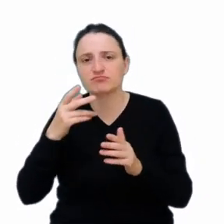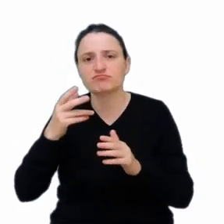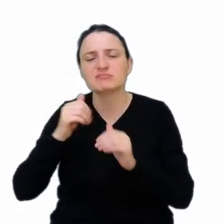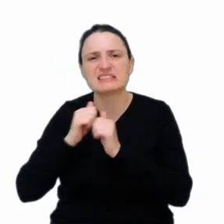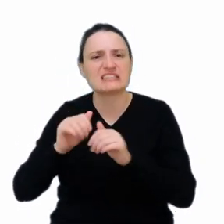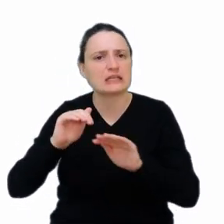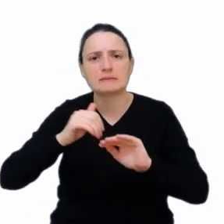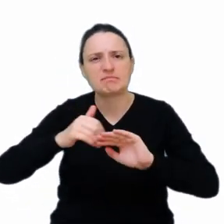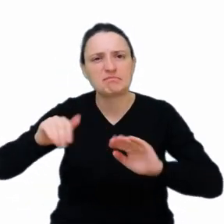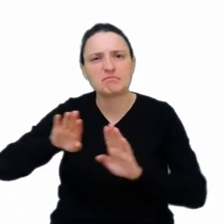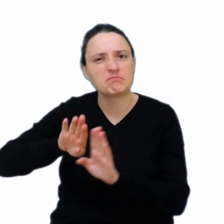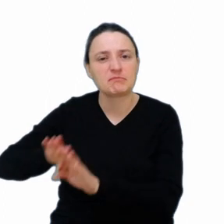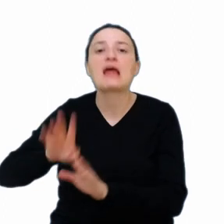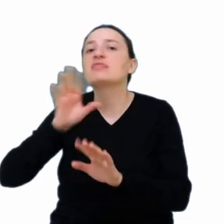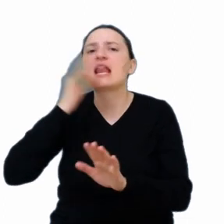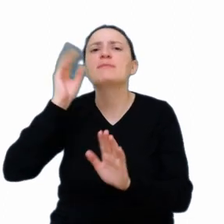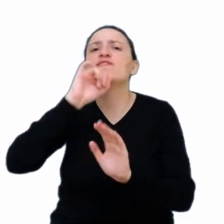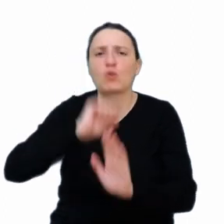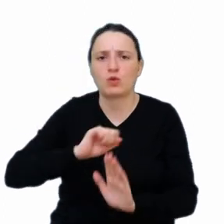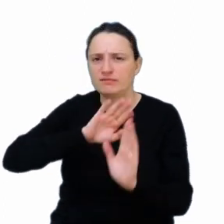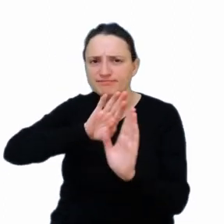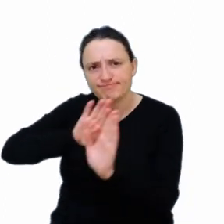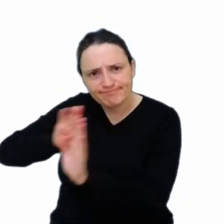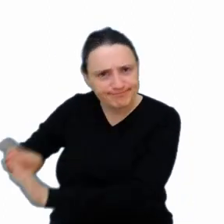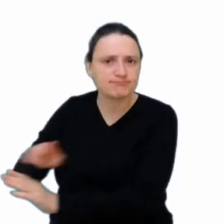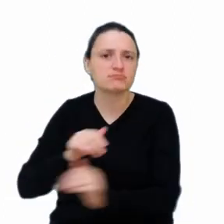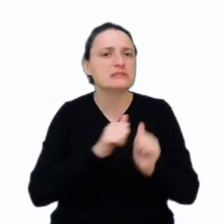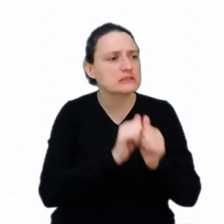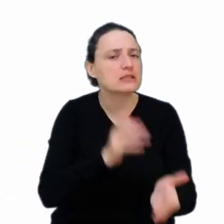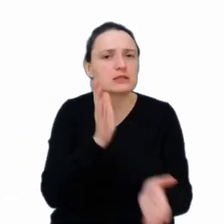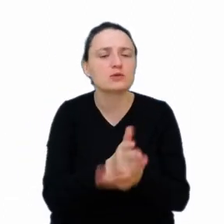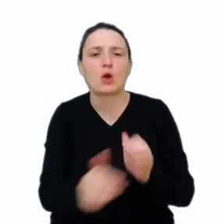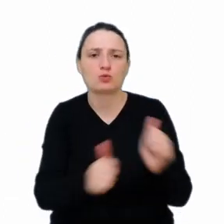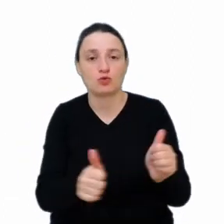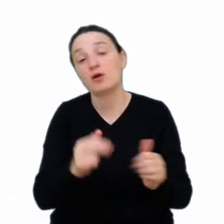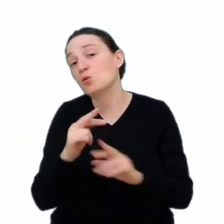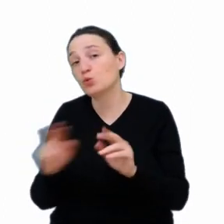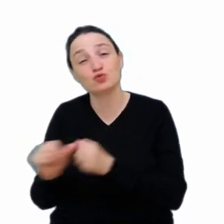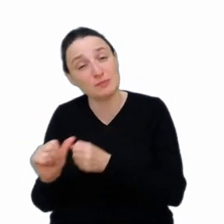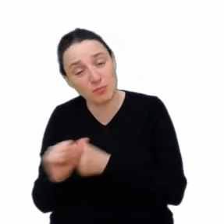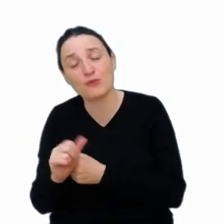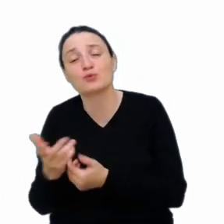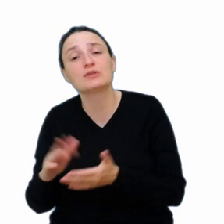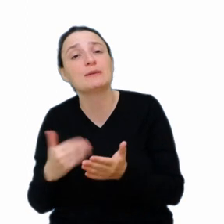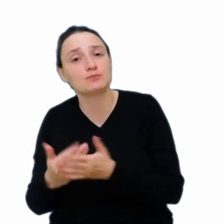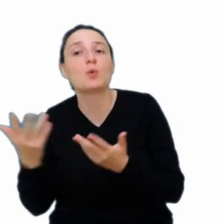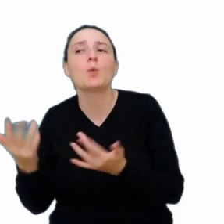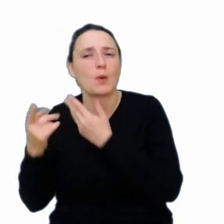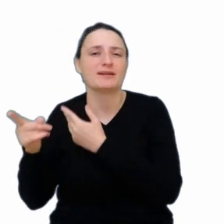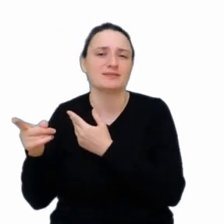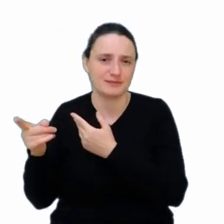wyłączyć człowieka z tego zakresu, żeby z tego zadania, żeby z różnych powodów na przykład było właśnie mu lżej, czy łatwiej.